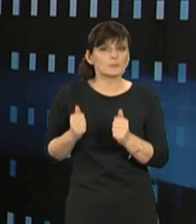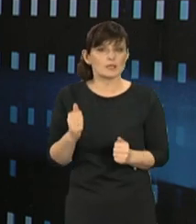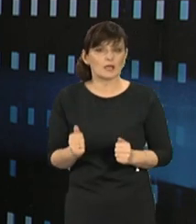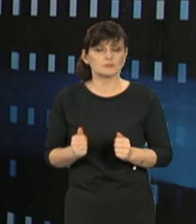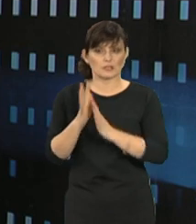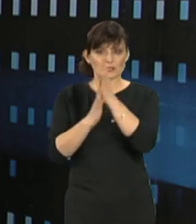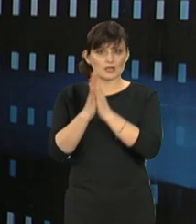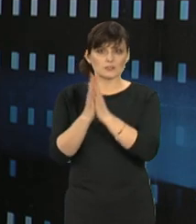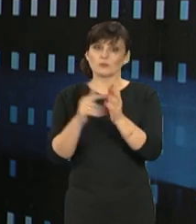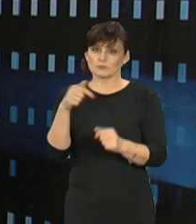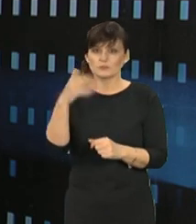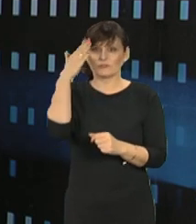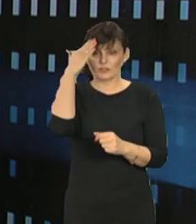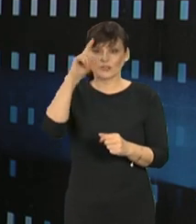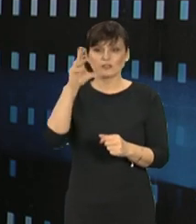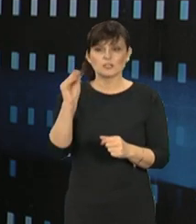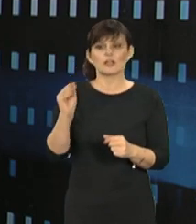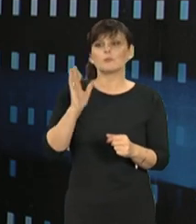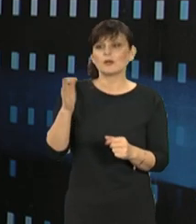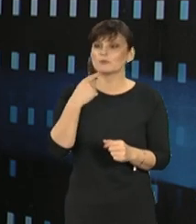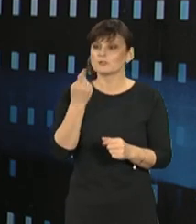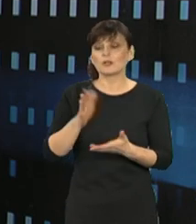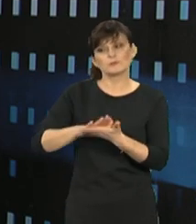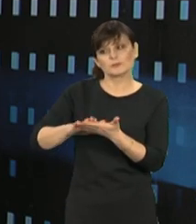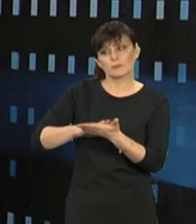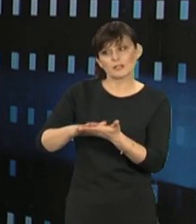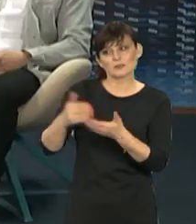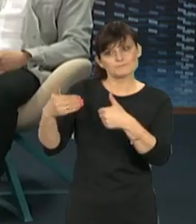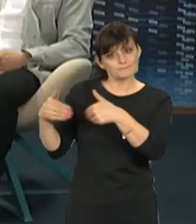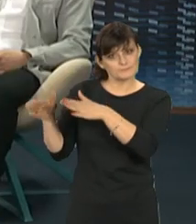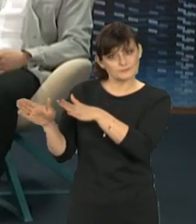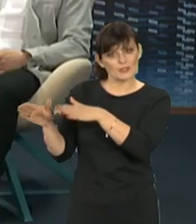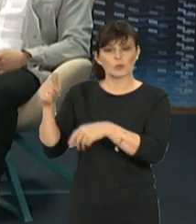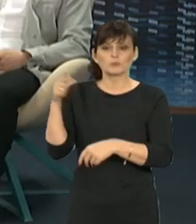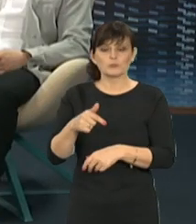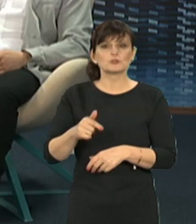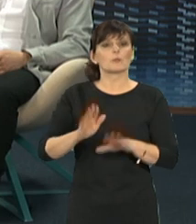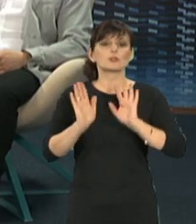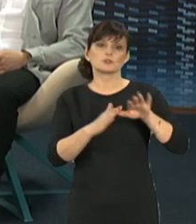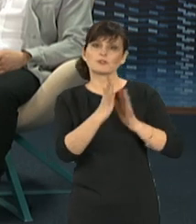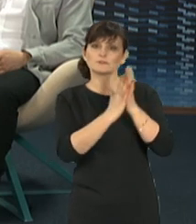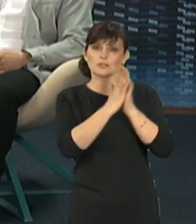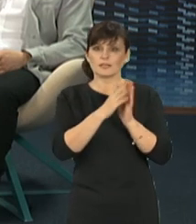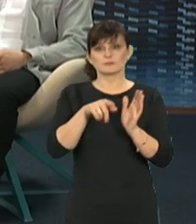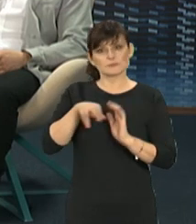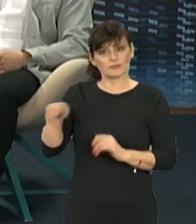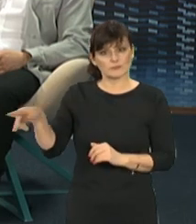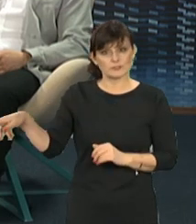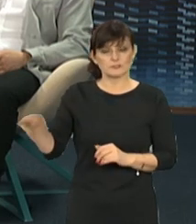pobiegać, muszą się liczyć z tym, że zostaną wyproszone i muszą po prostu muszą w tym momencie